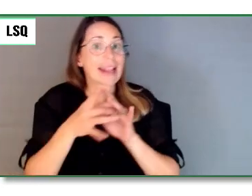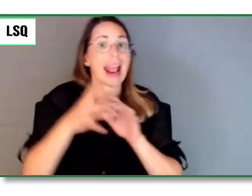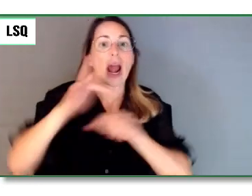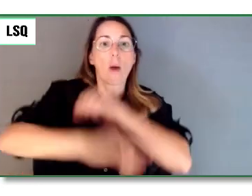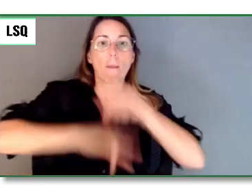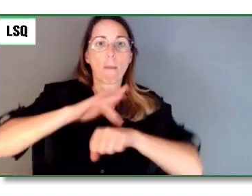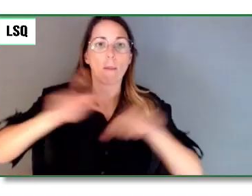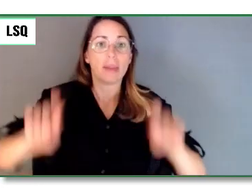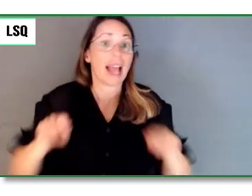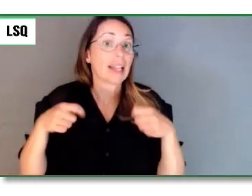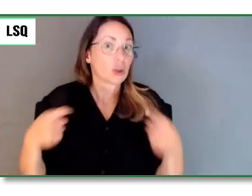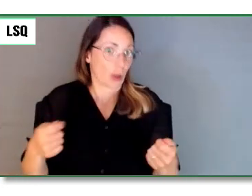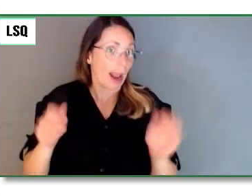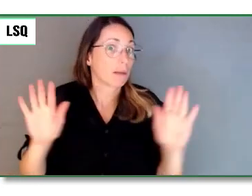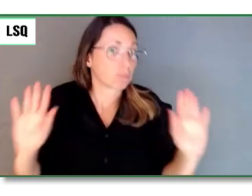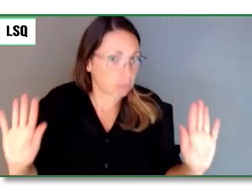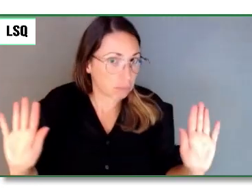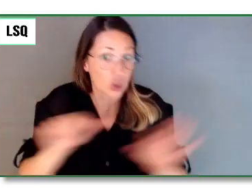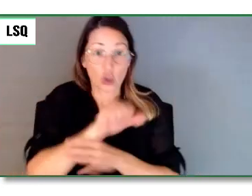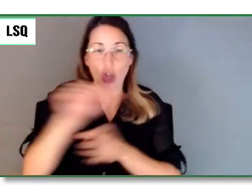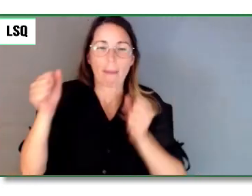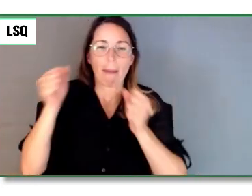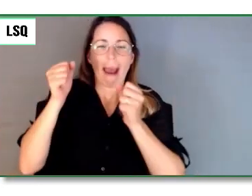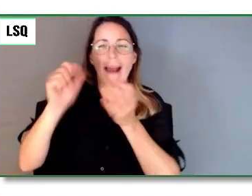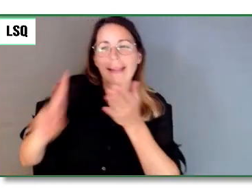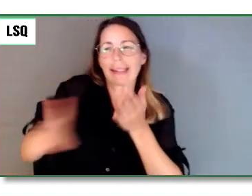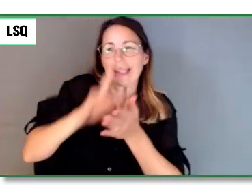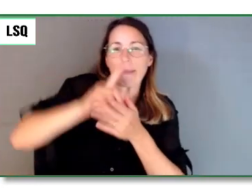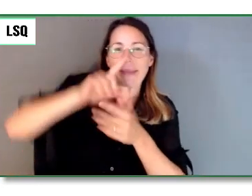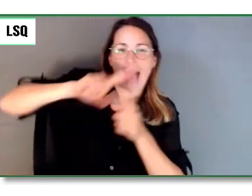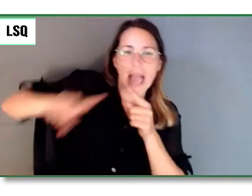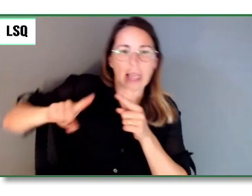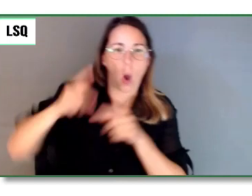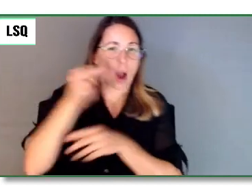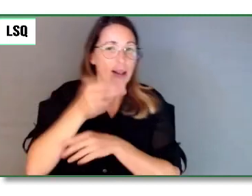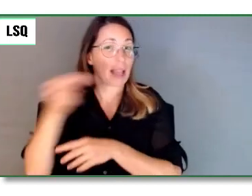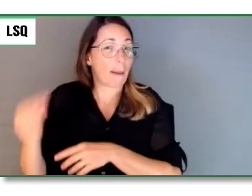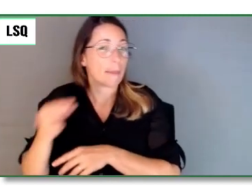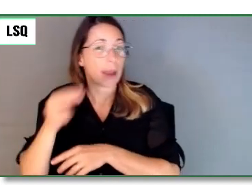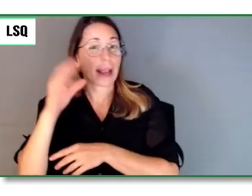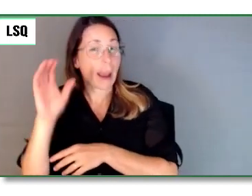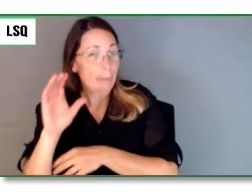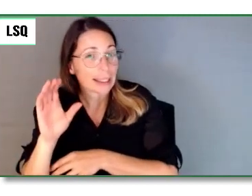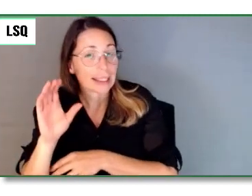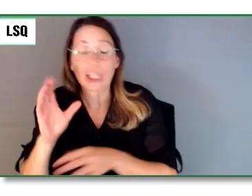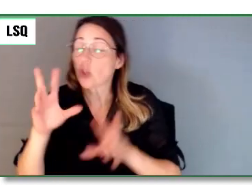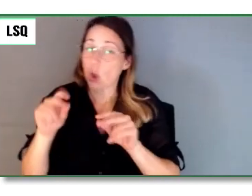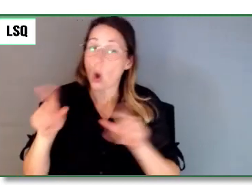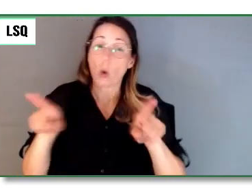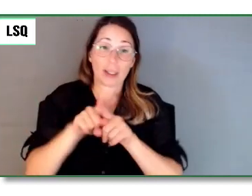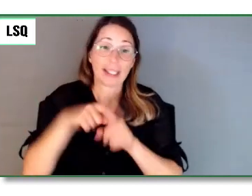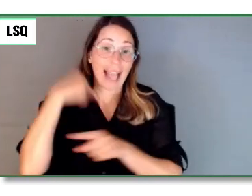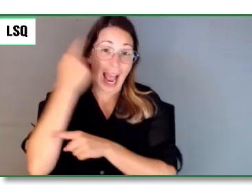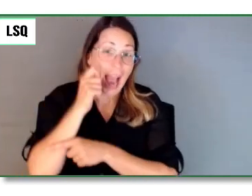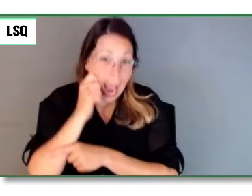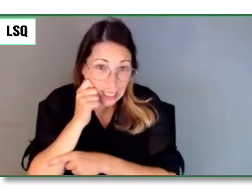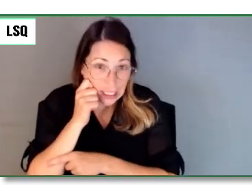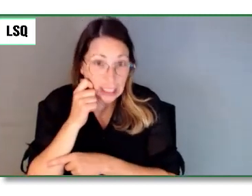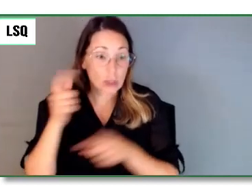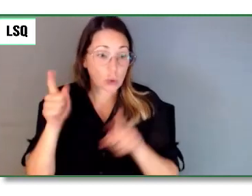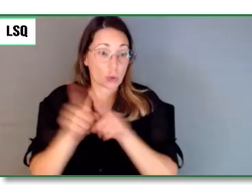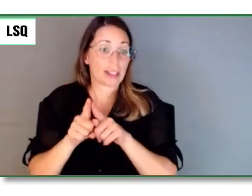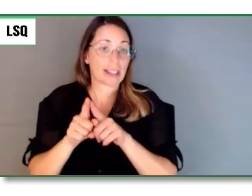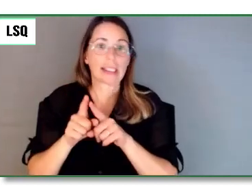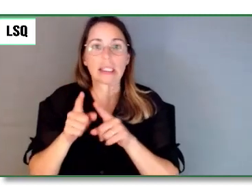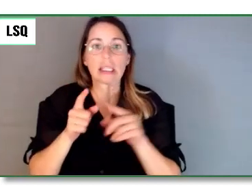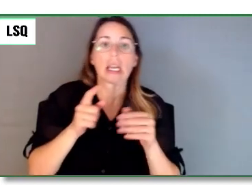race, de classe sociale, des éléments, donc, importants ici en Amérique, aux États-Unis.